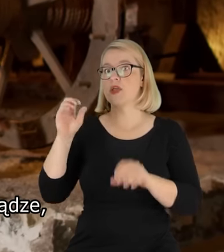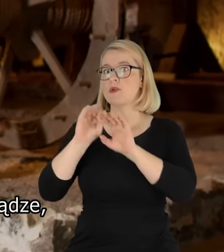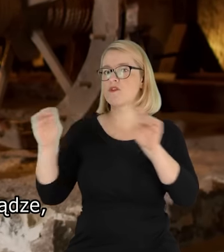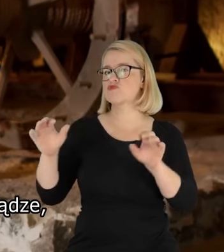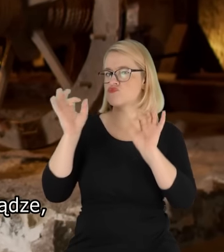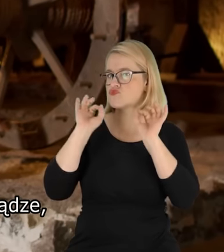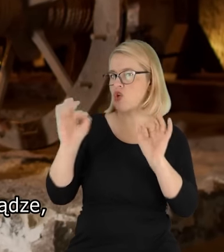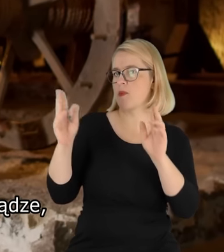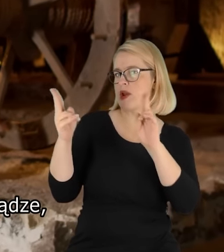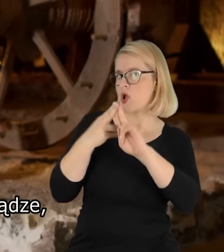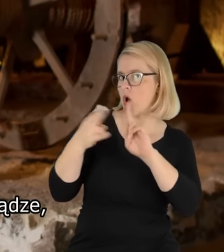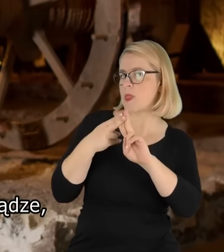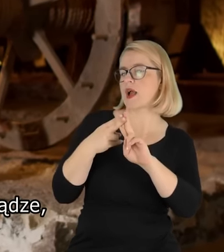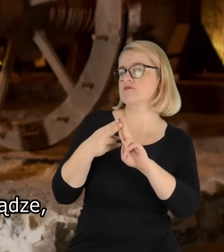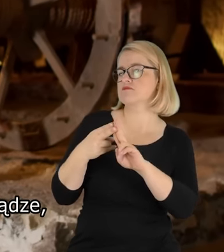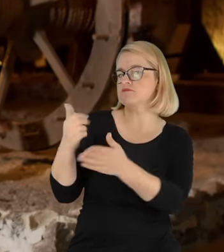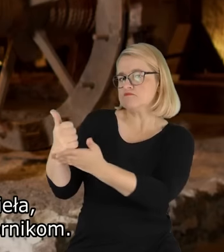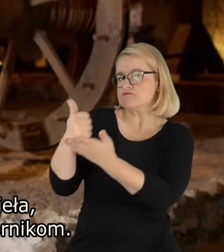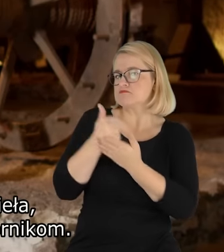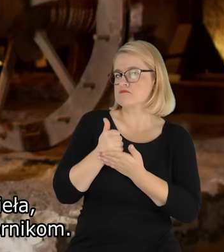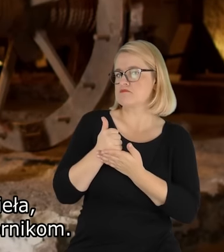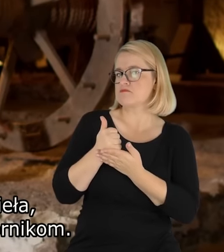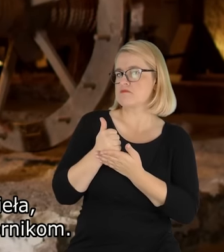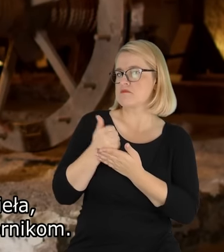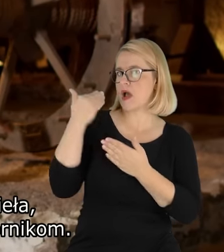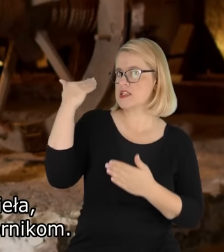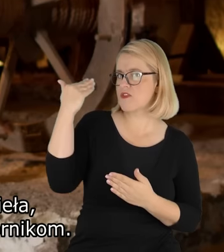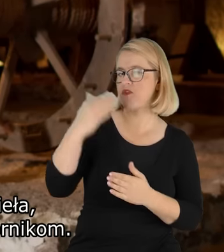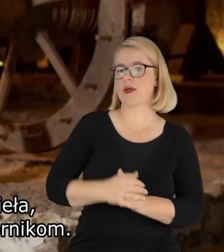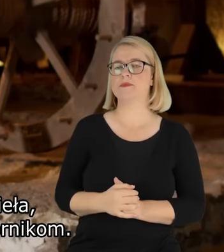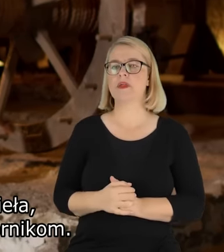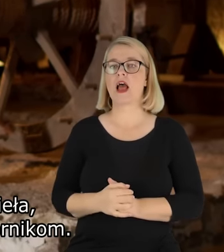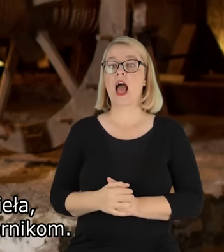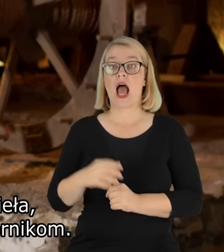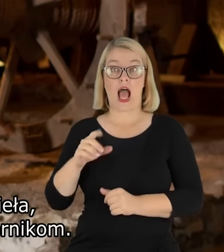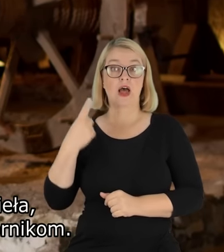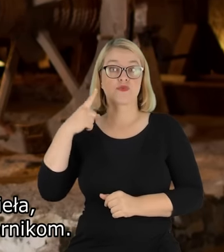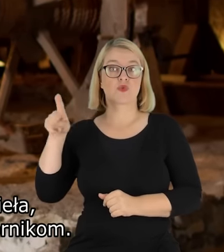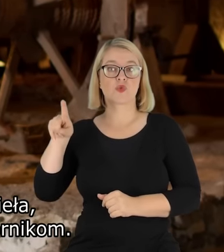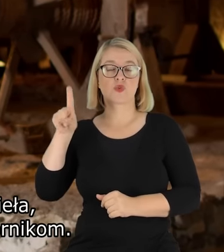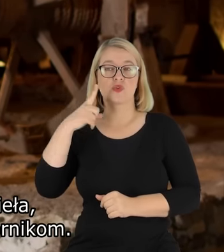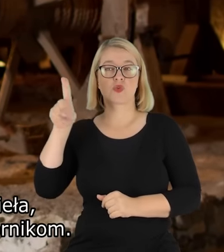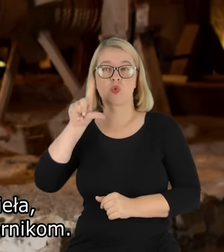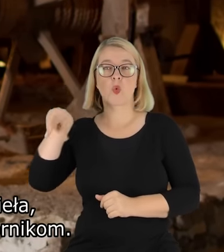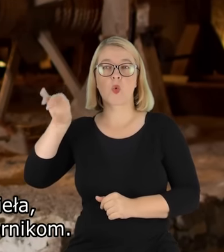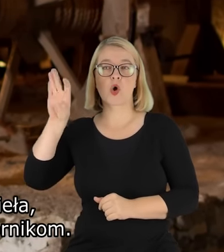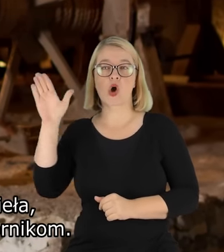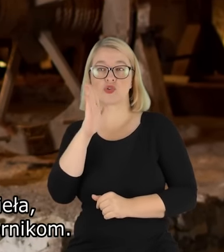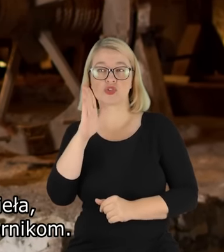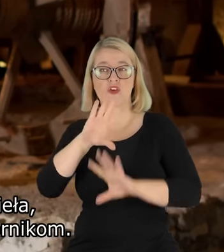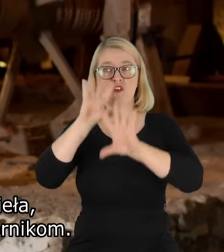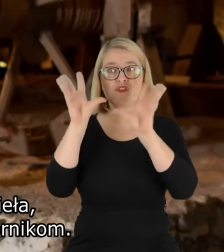tak zwane państwowe. A profesor Długosz te wszystkie dzieła, które zgromadzono tutaj,